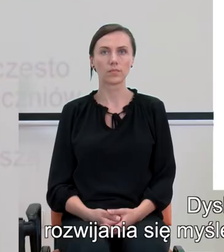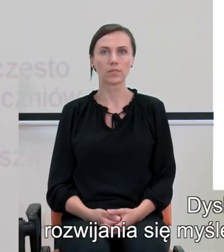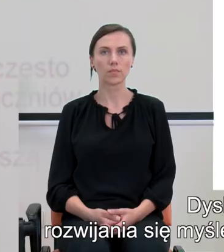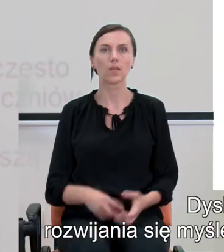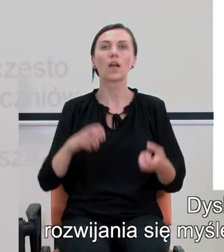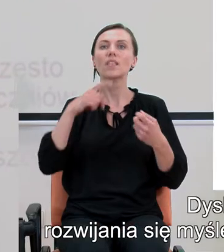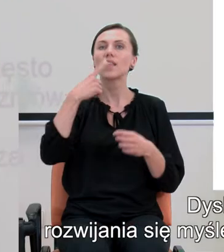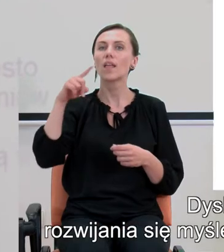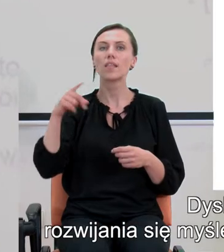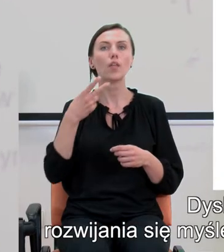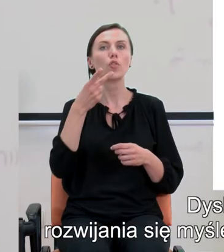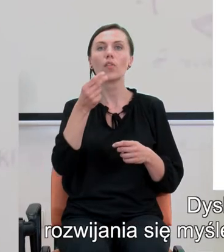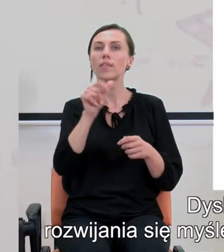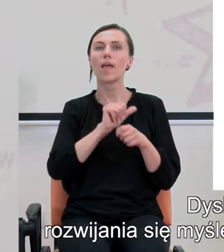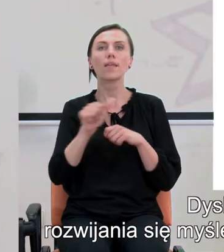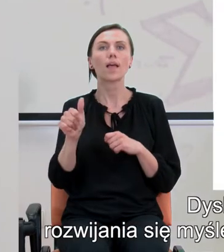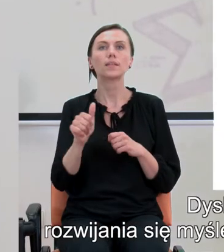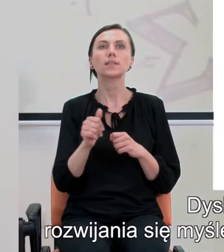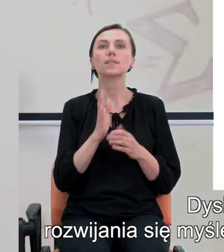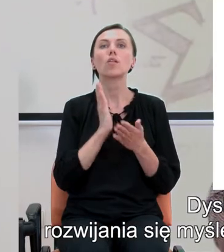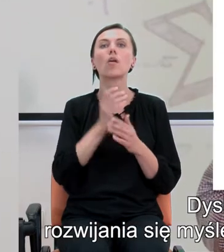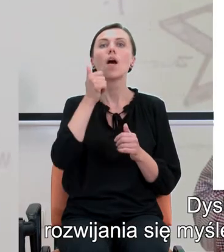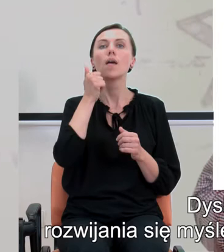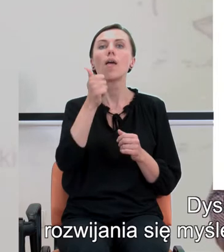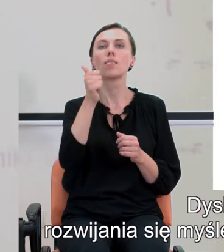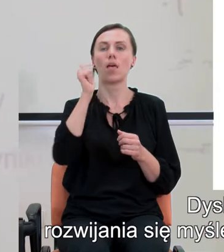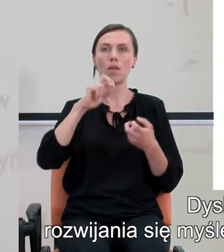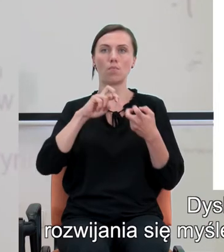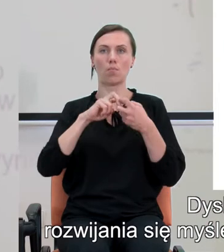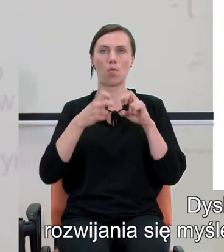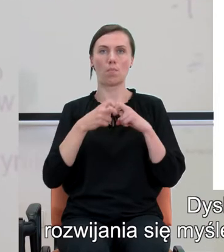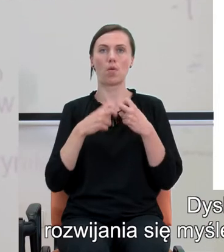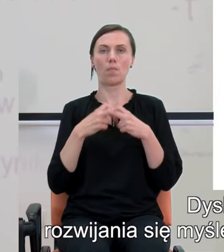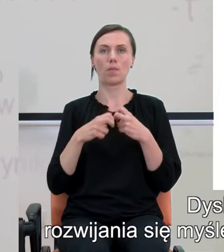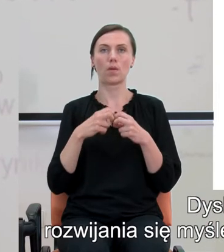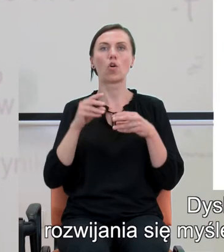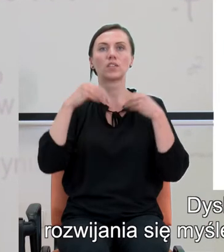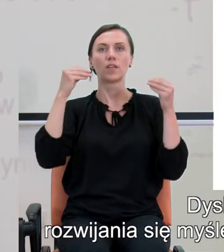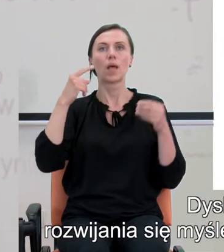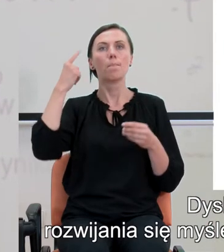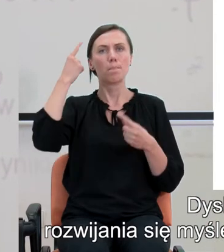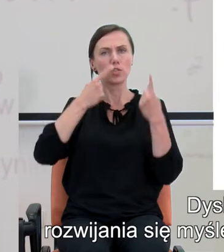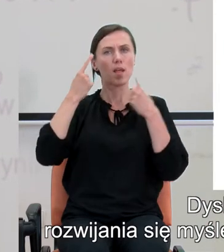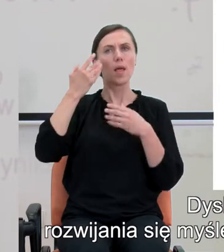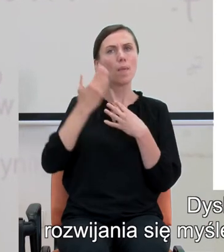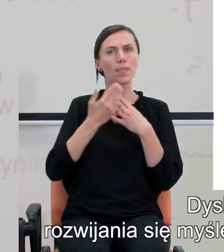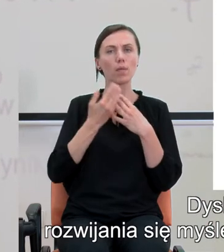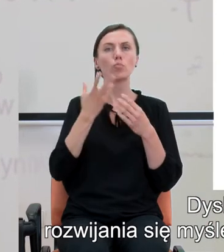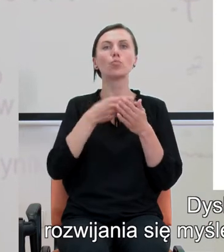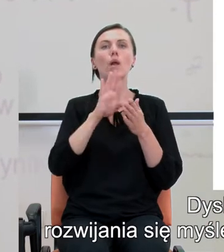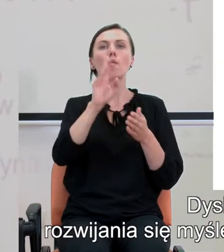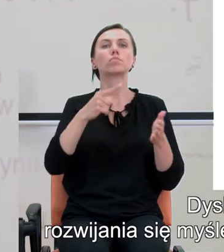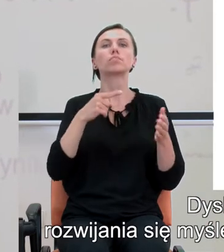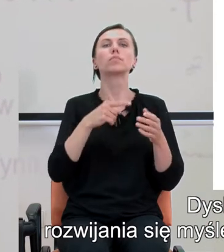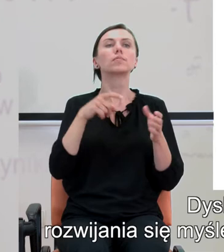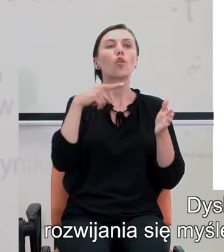Dyskalkulja nie jest jedynym zaburzeniem rozwijania się myślenia matematycznego, które może dotknąć